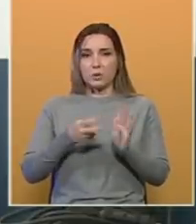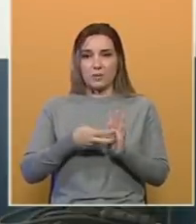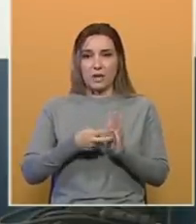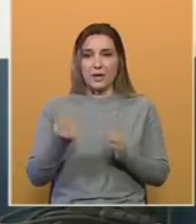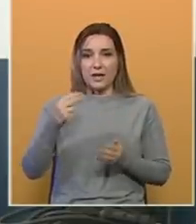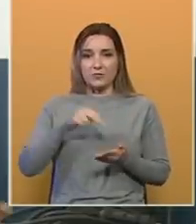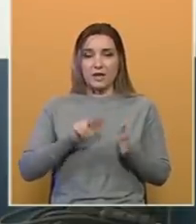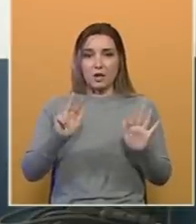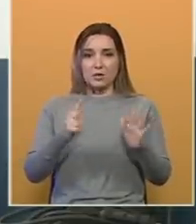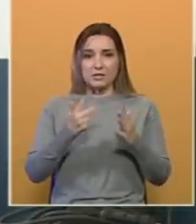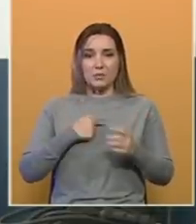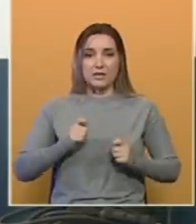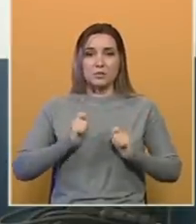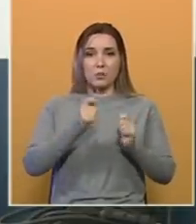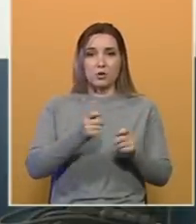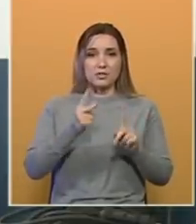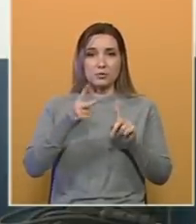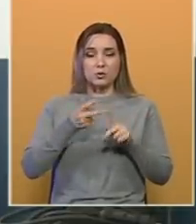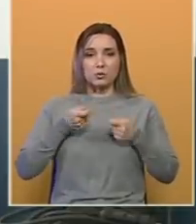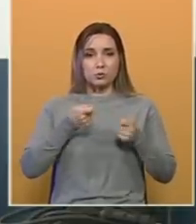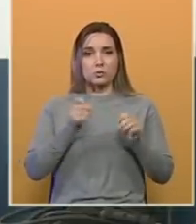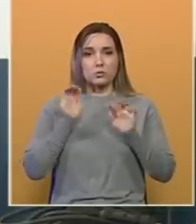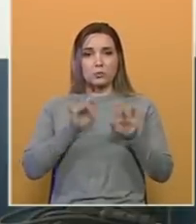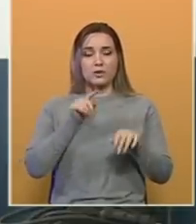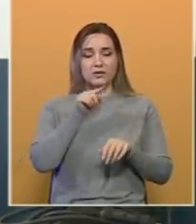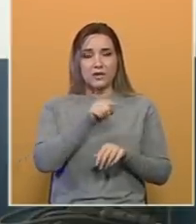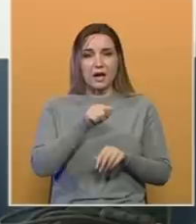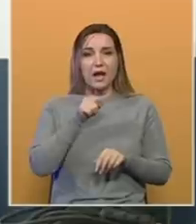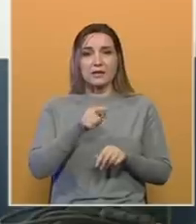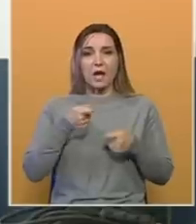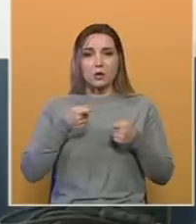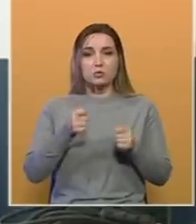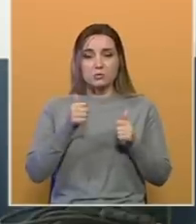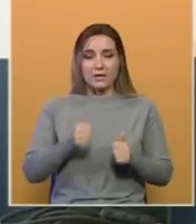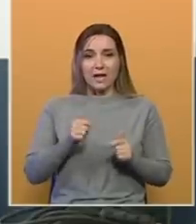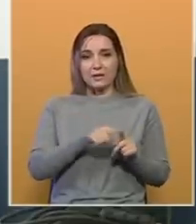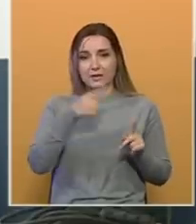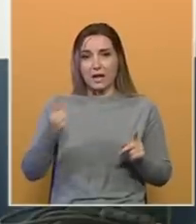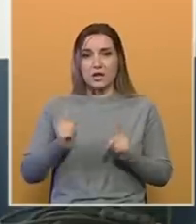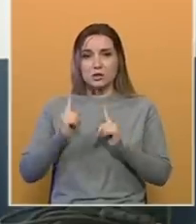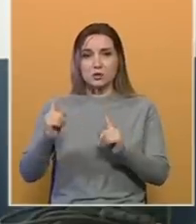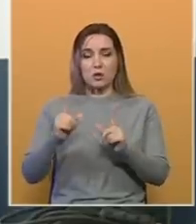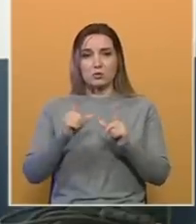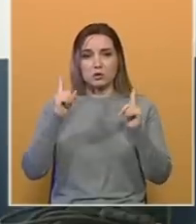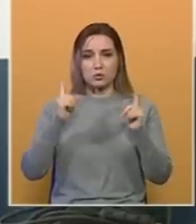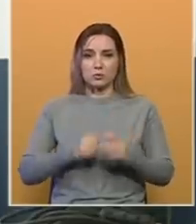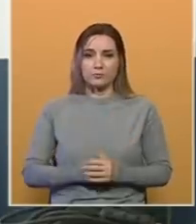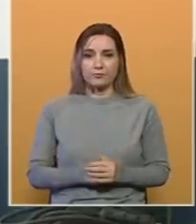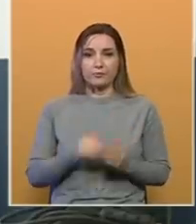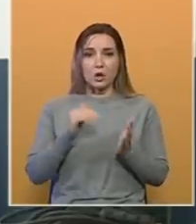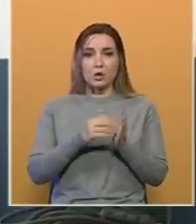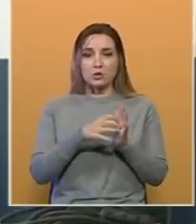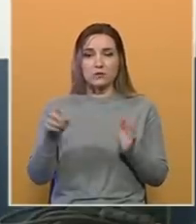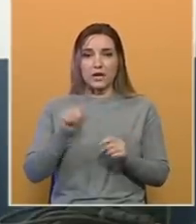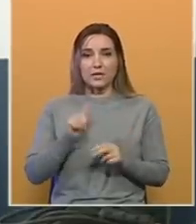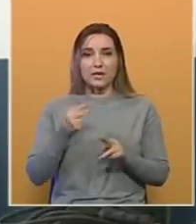2018. podnosimo drugu tužu protiv njega i ta tužba stoji i danas u sudu u Tešnju. Još uvijek